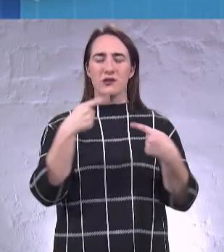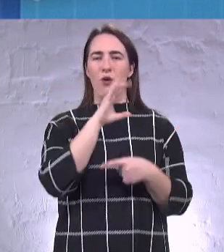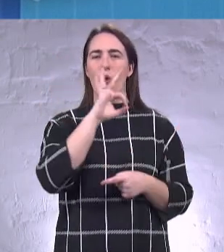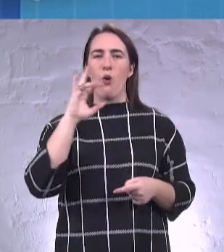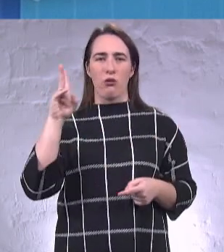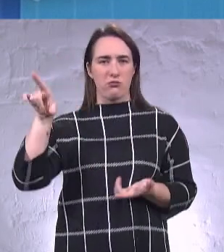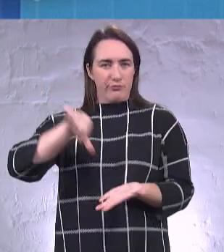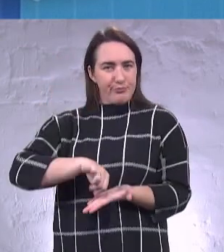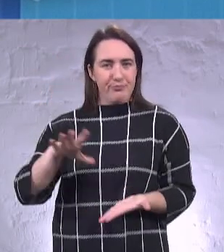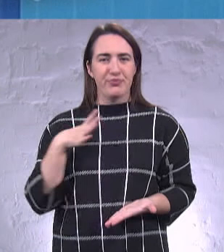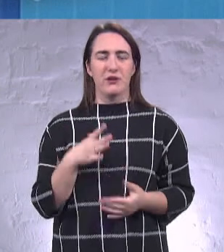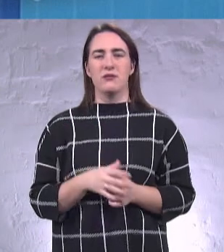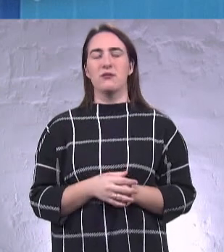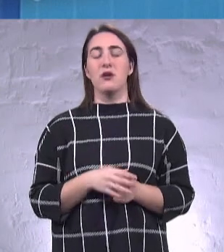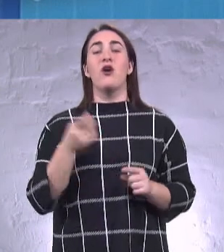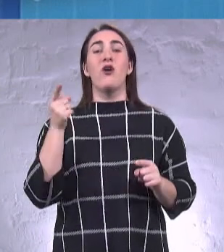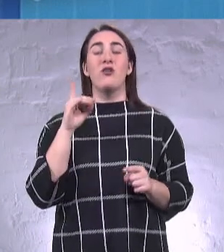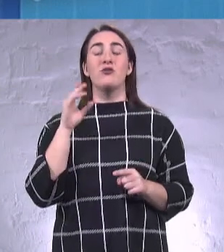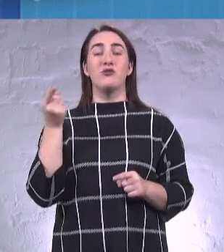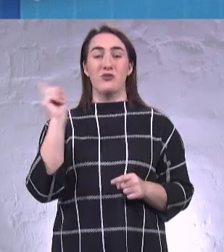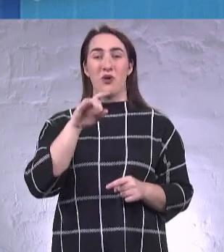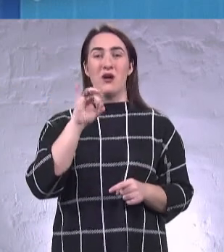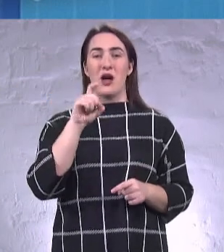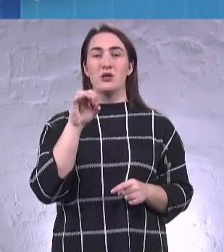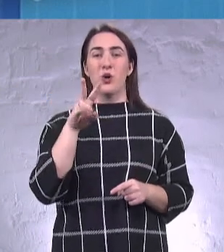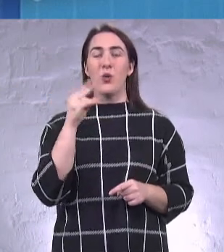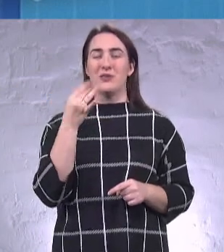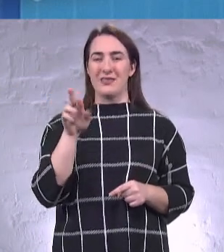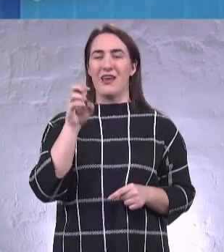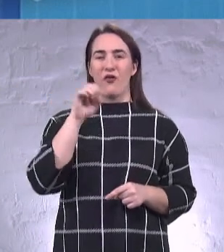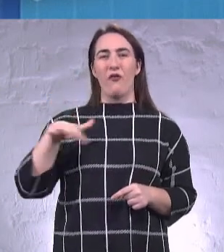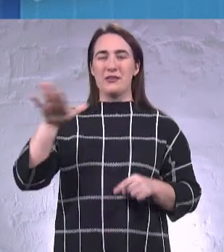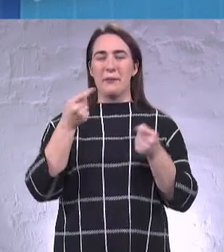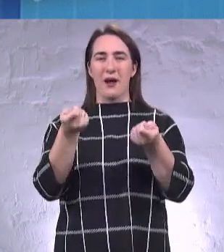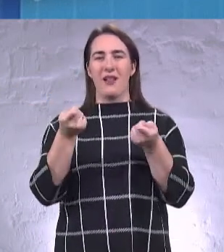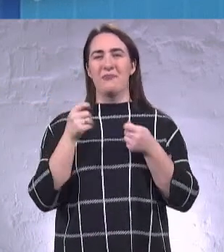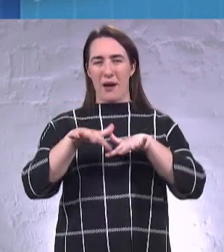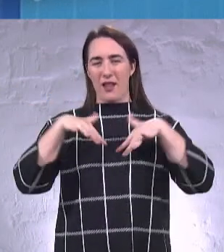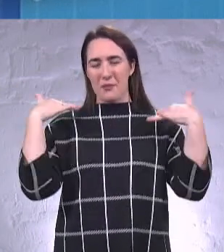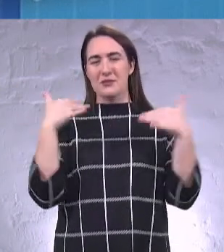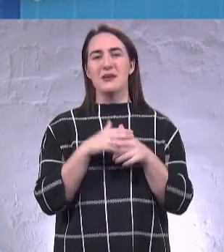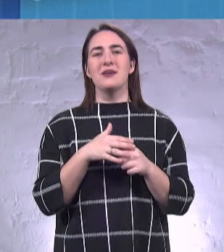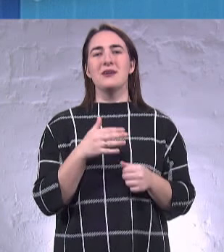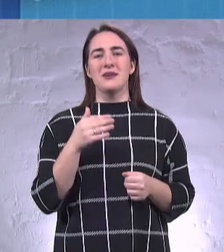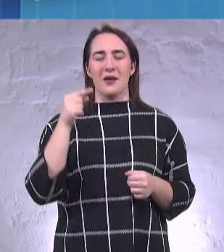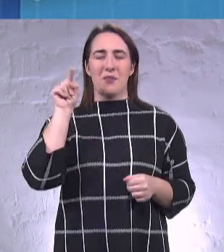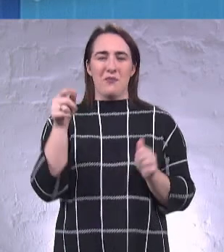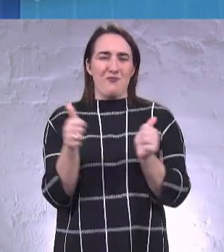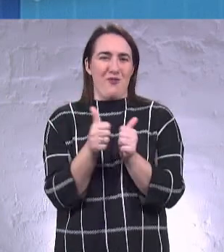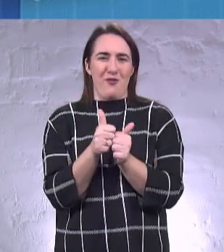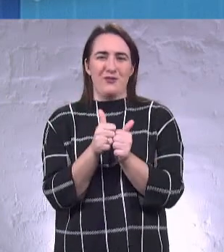То в резолюції Європейського парламенту, ми там поруч з ним